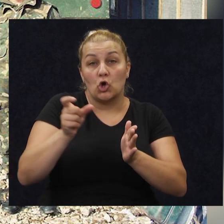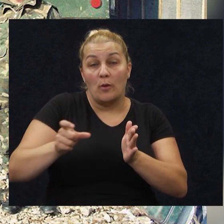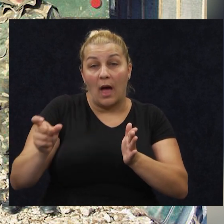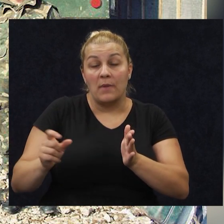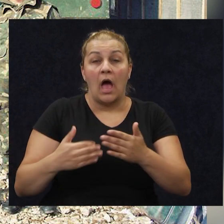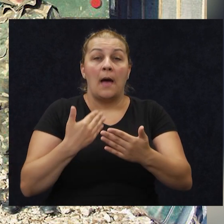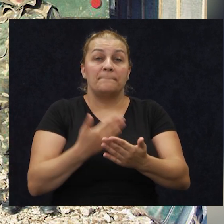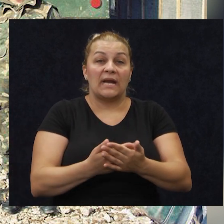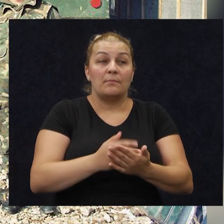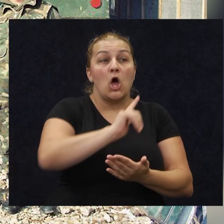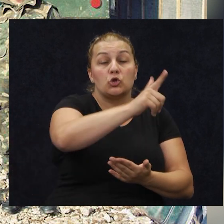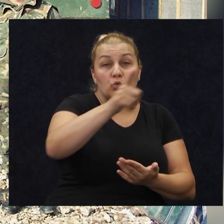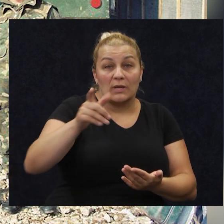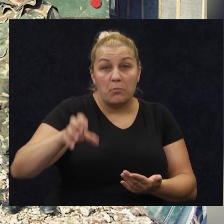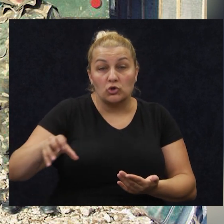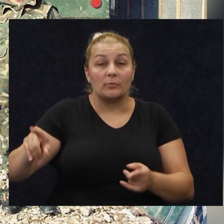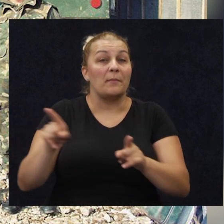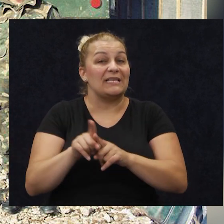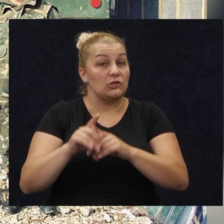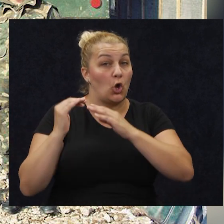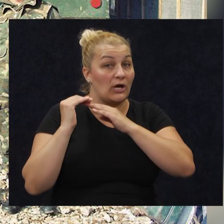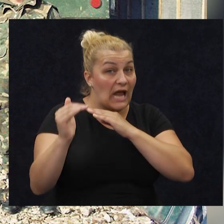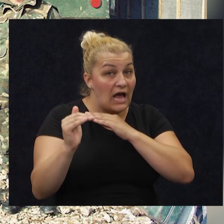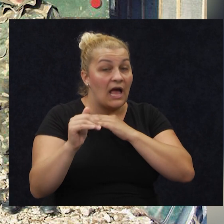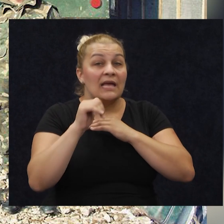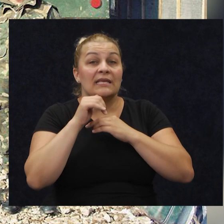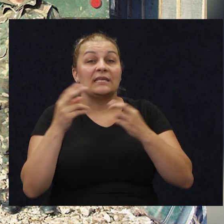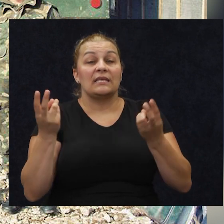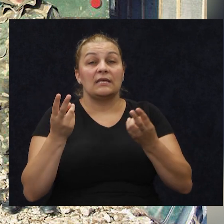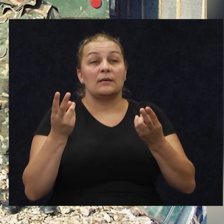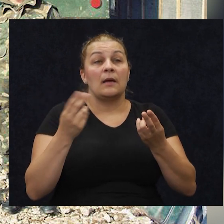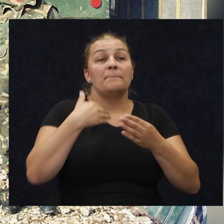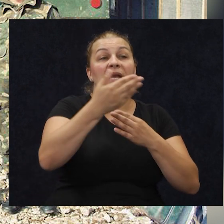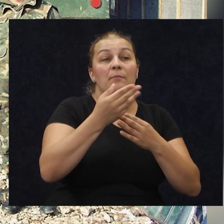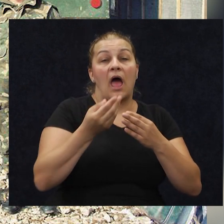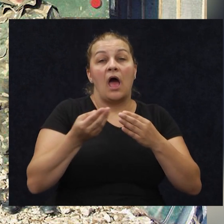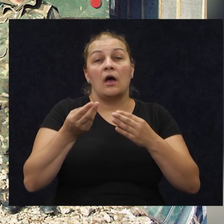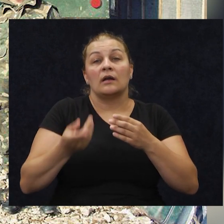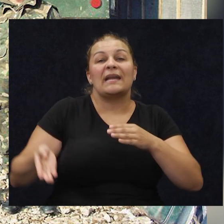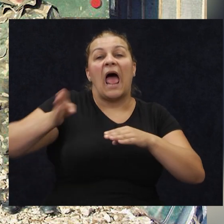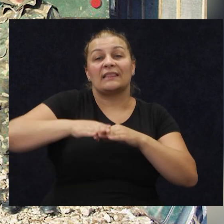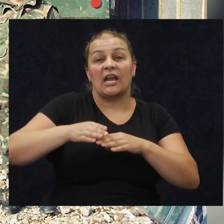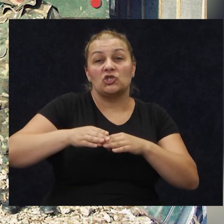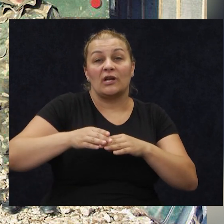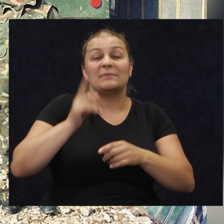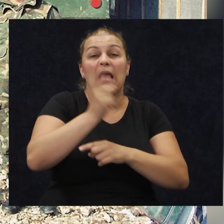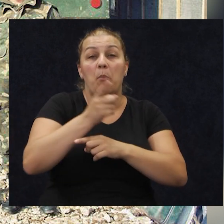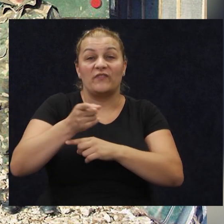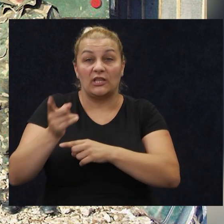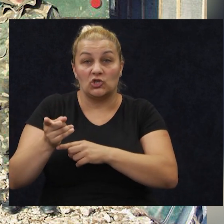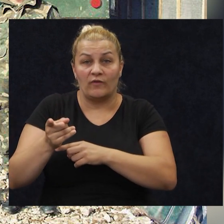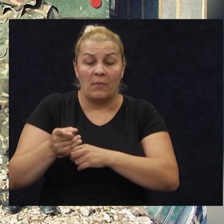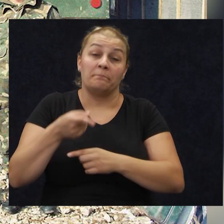prema drugim postrojbama istog ranga i kao isto tako prema nadređenim zapovježništvima. Spje to